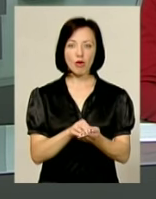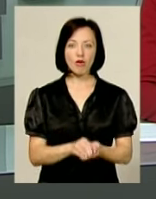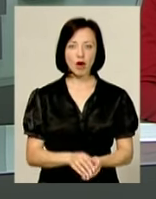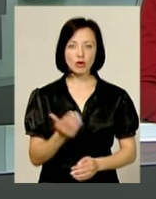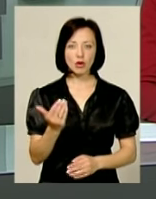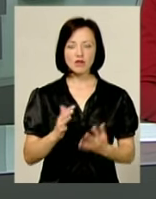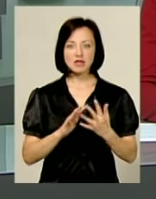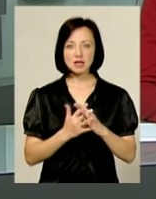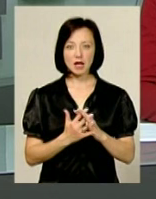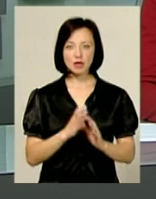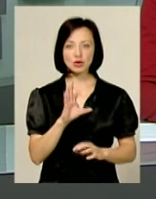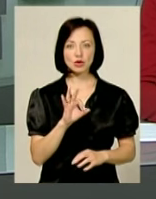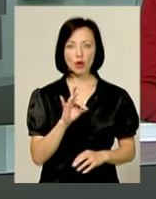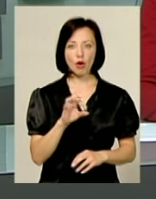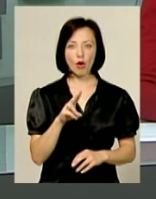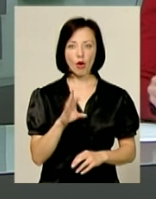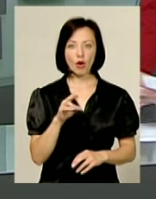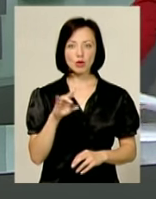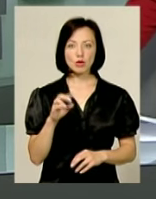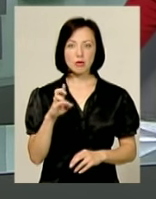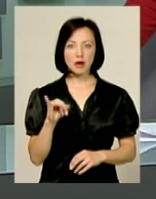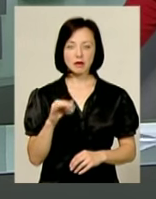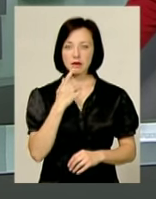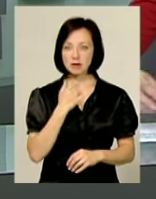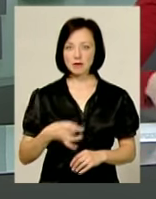Гнатюка у селі Сирокодубе Красилівського району.